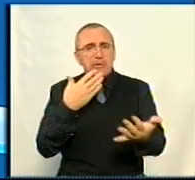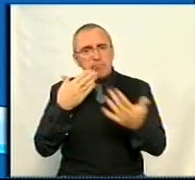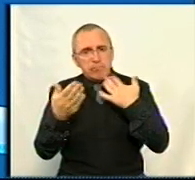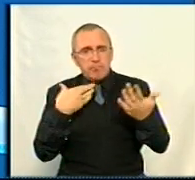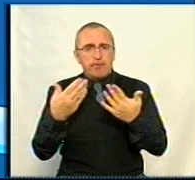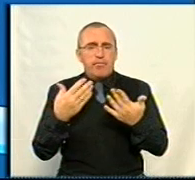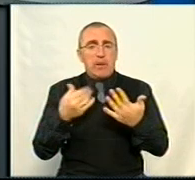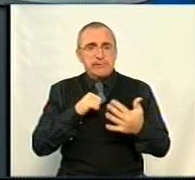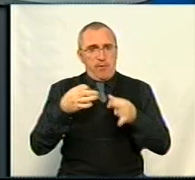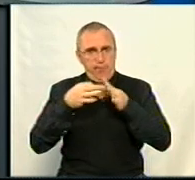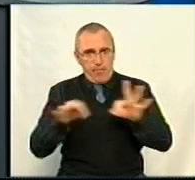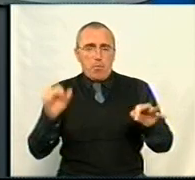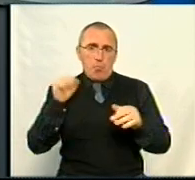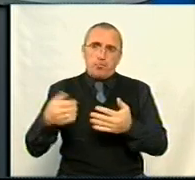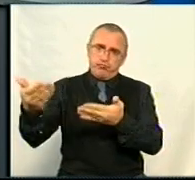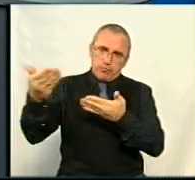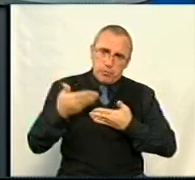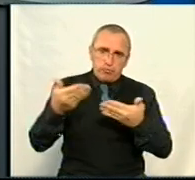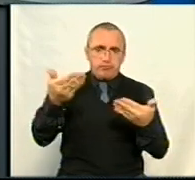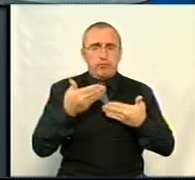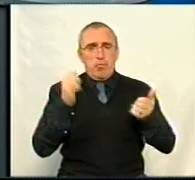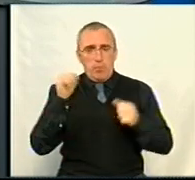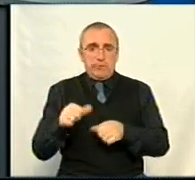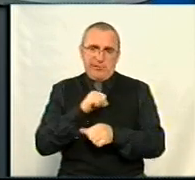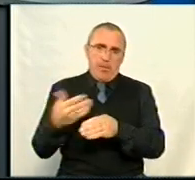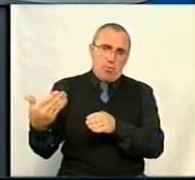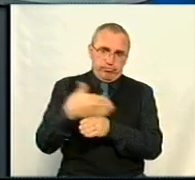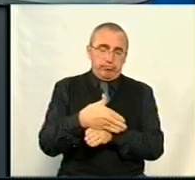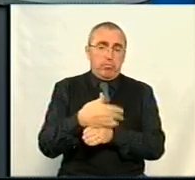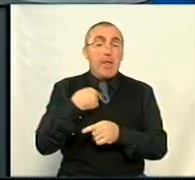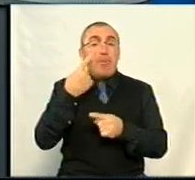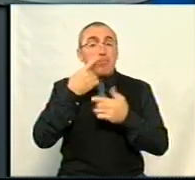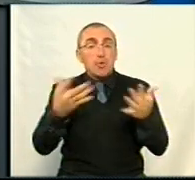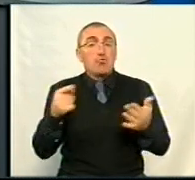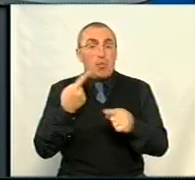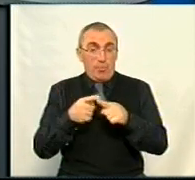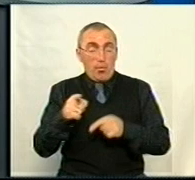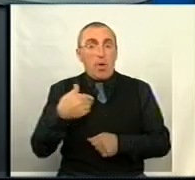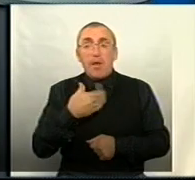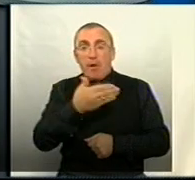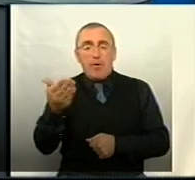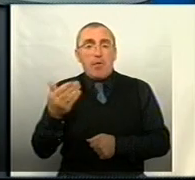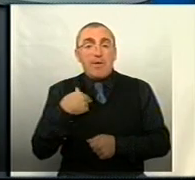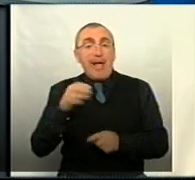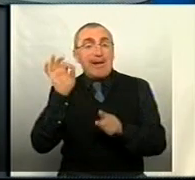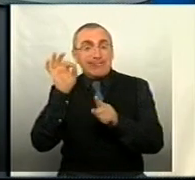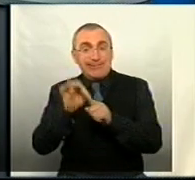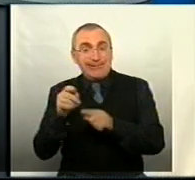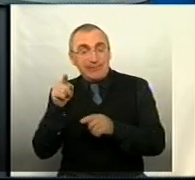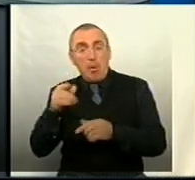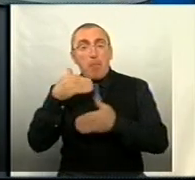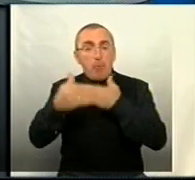Тобто так само вільно ми можемо їх запрошувати, так само вільно вони приходять? Я більше того скажу, я їх також націлюю, щоб вони